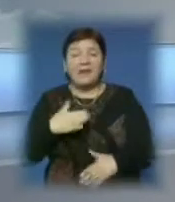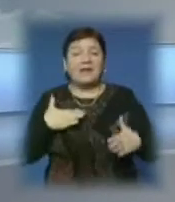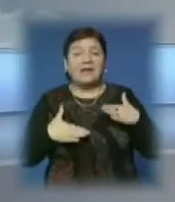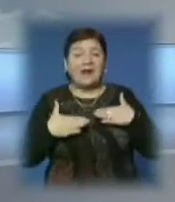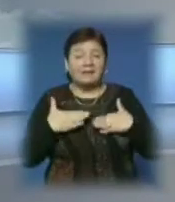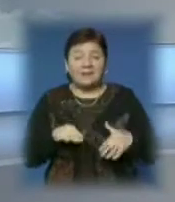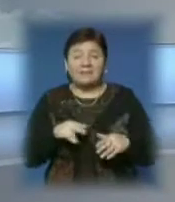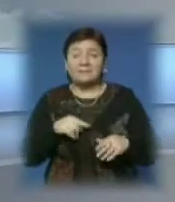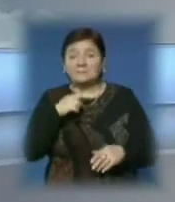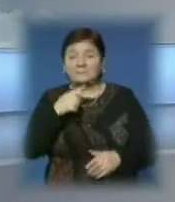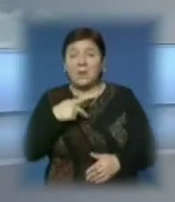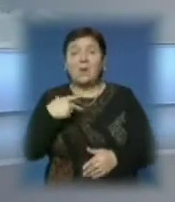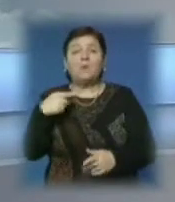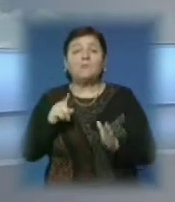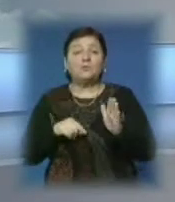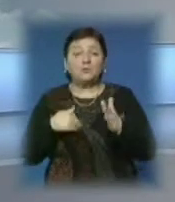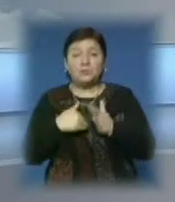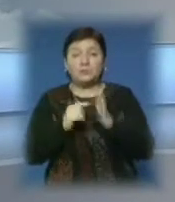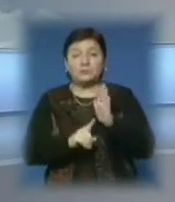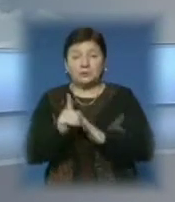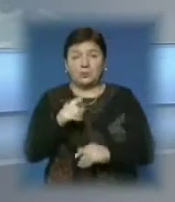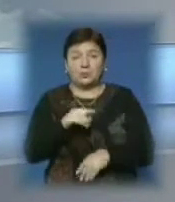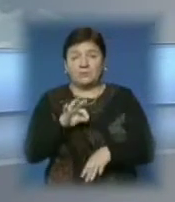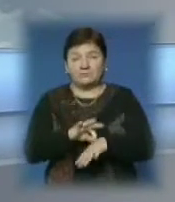робити щеплення проти грипу до початку епідемії.